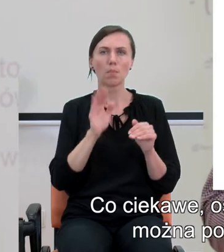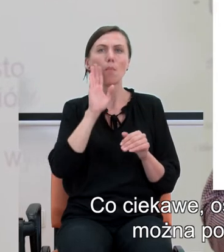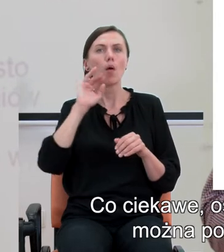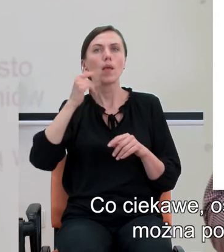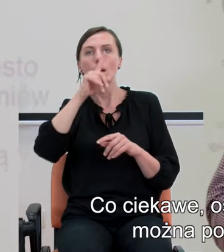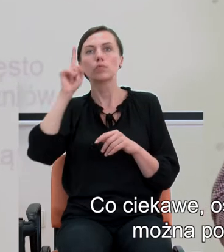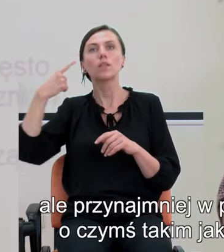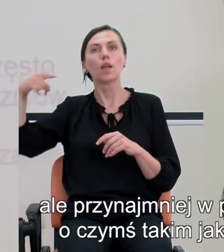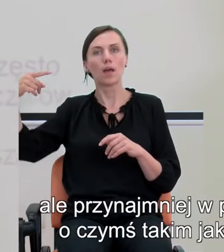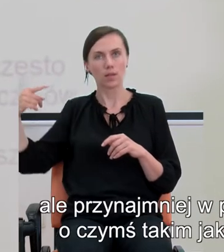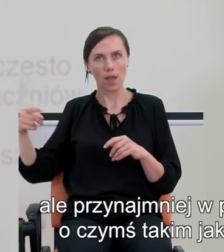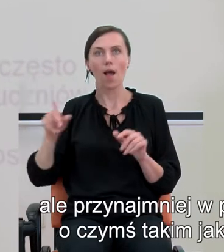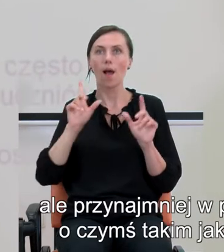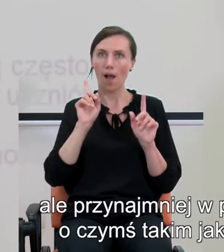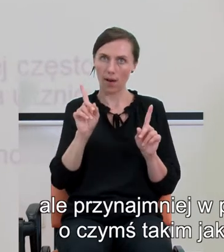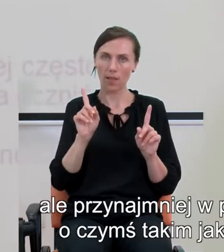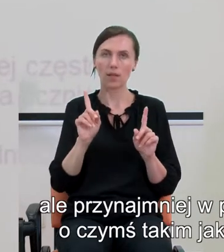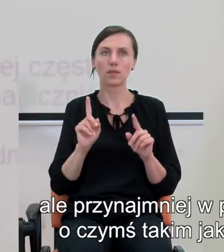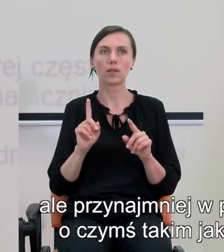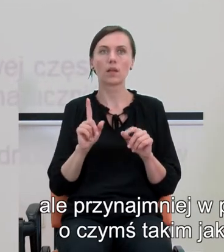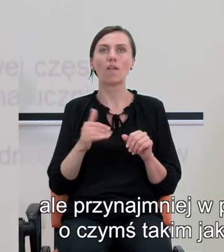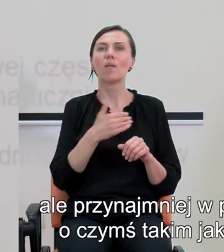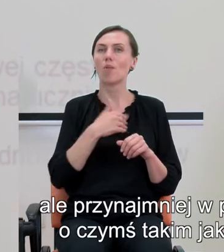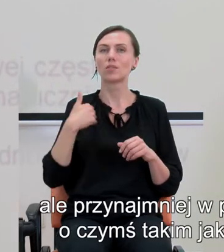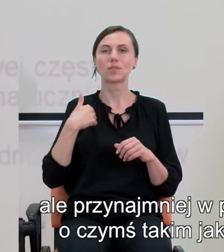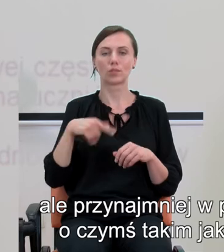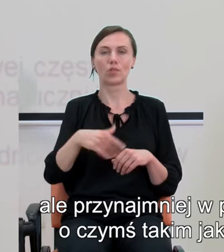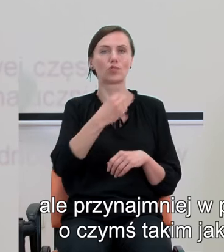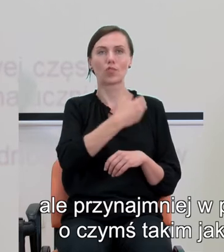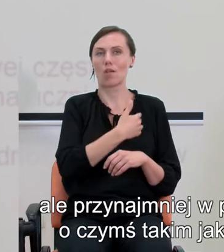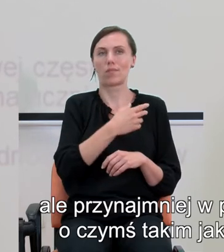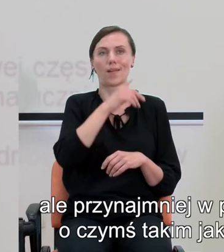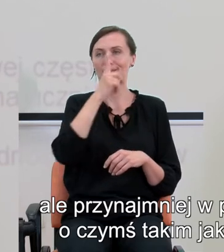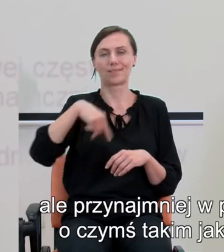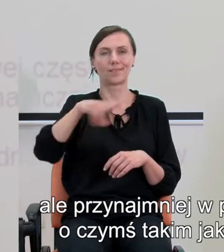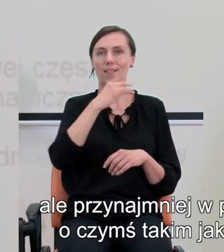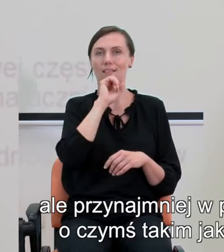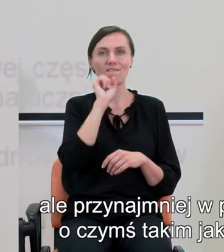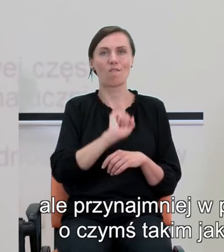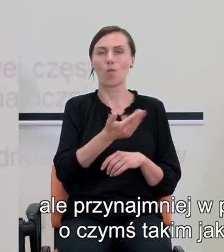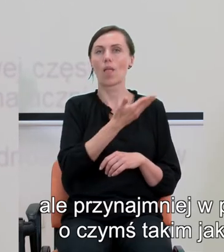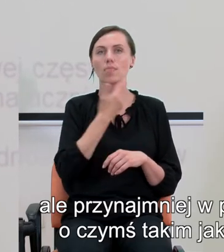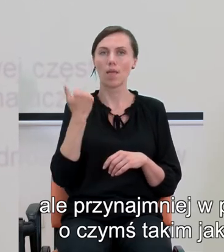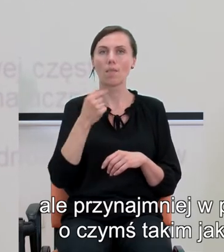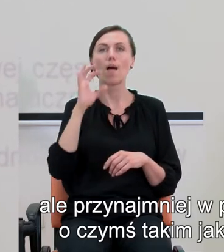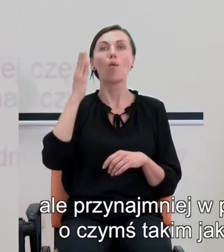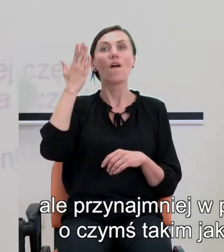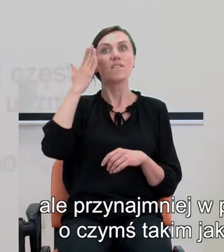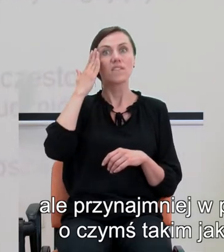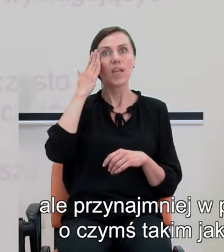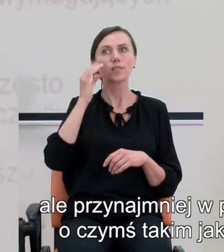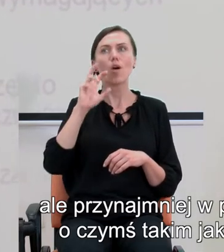dyskalkulią, ale przynajmniej w polskich szkołach nikt tego nie robi. Dlatego, że wiedza o